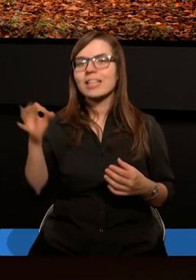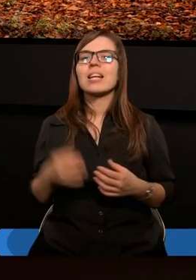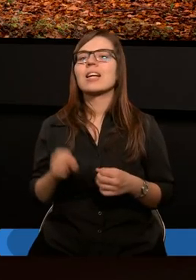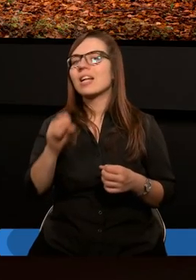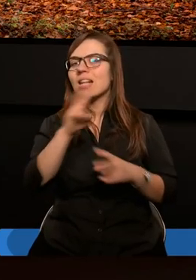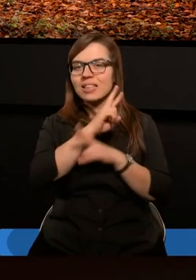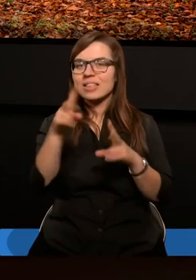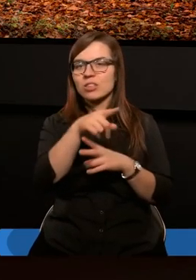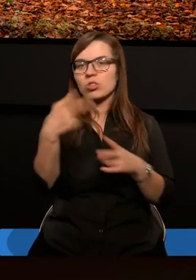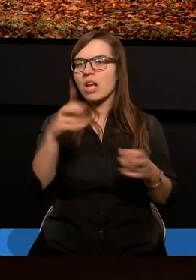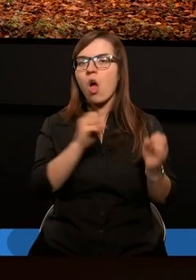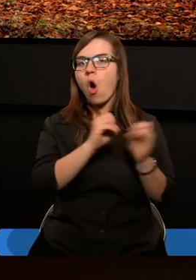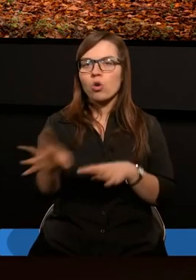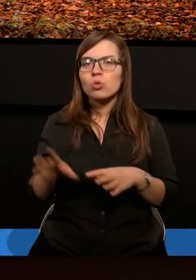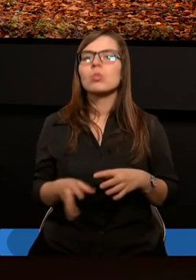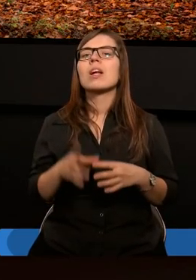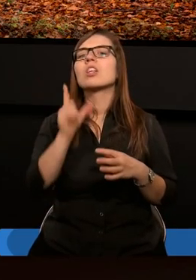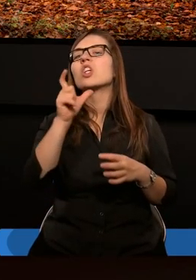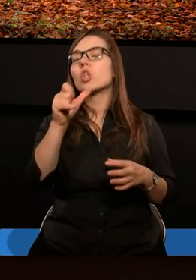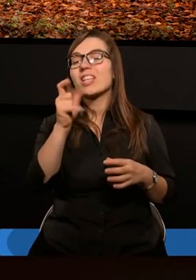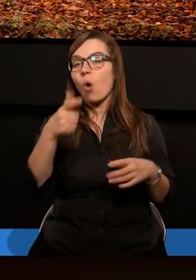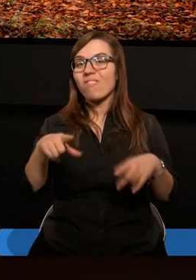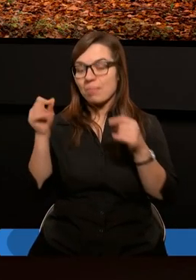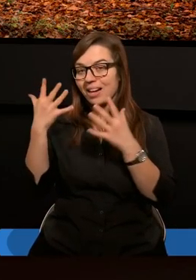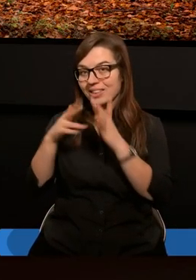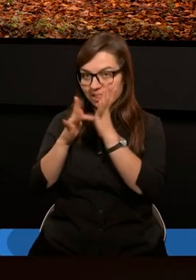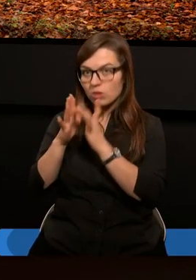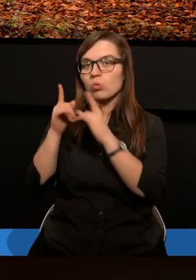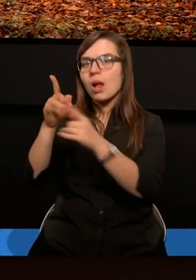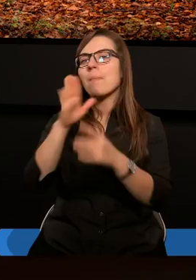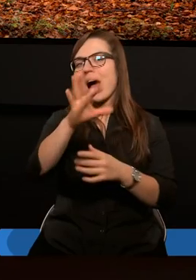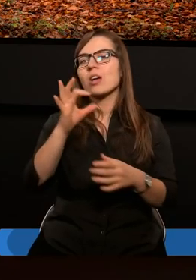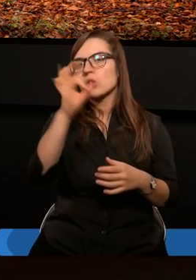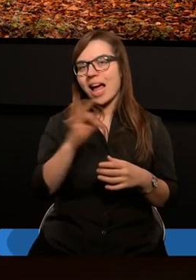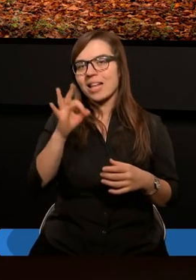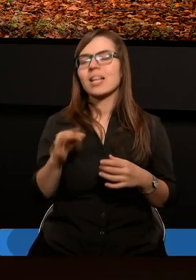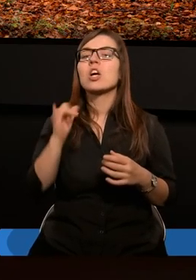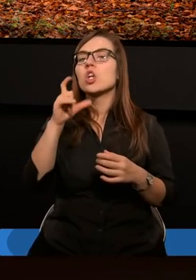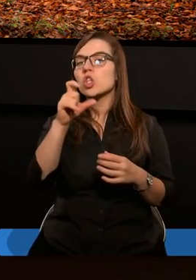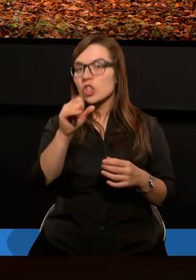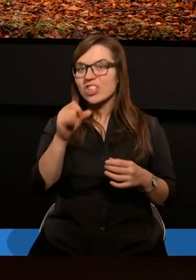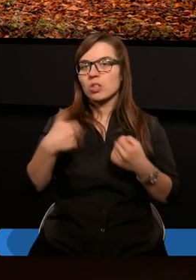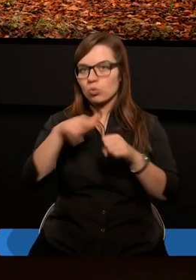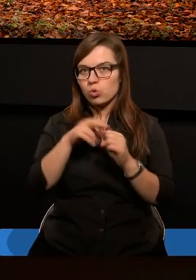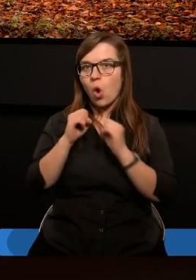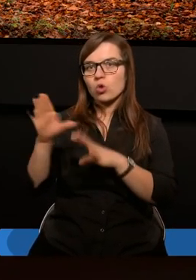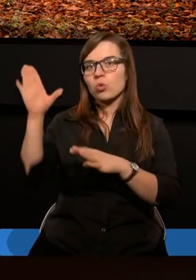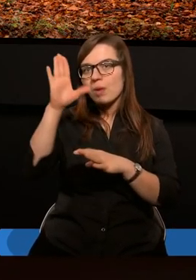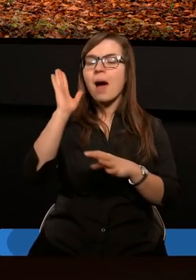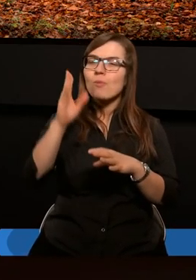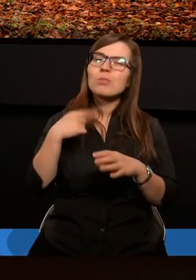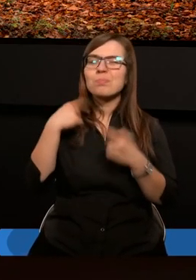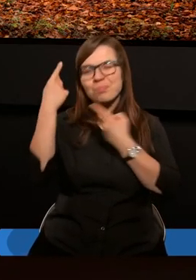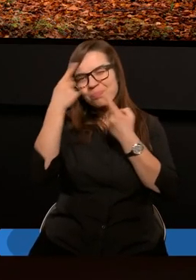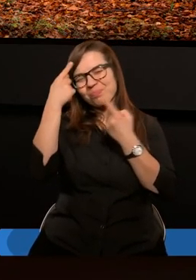Nigdy nie odrzucili go ci, którzy wybrali Jezusa. A nawet ci, którzy go odrzucili, ale potem